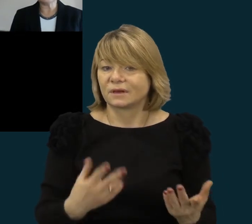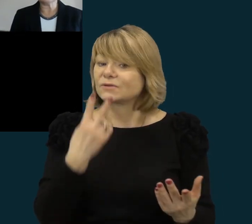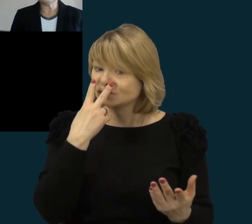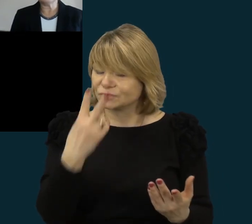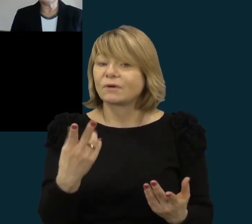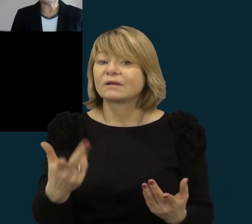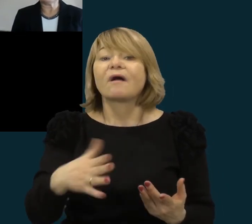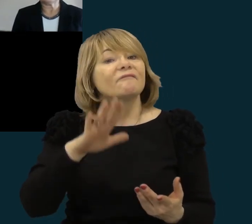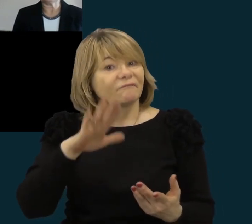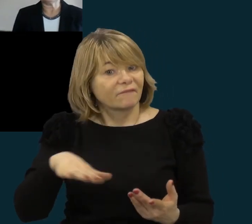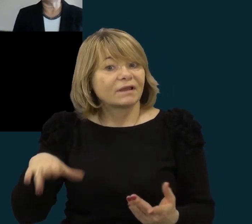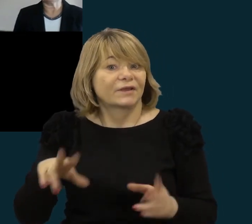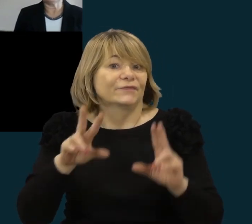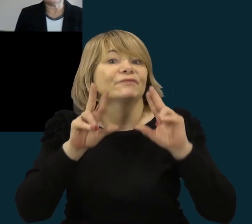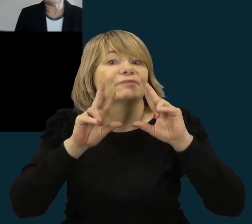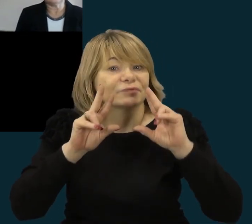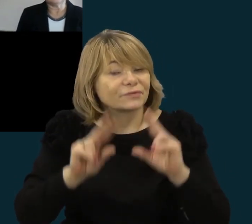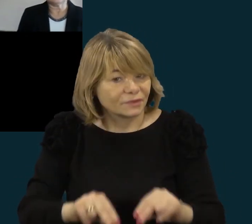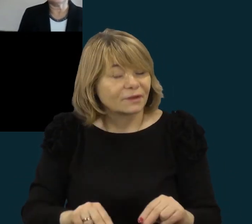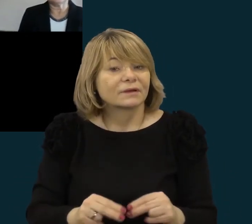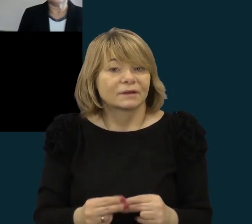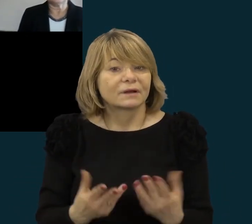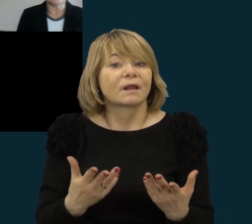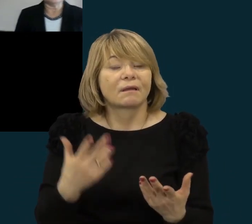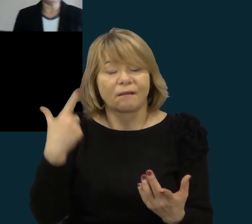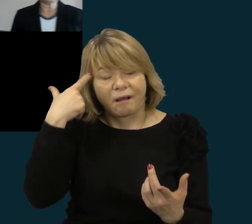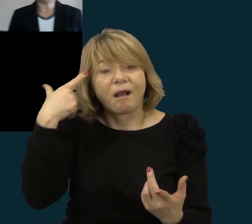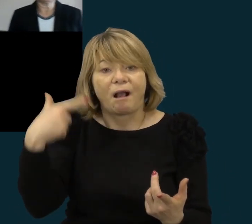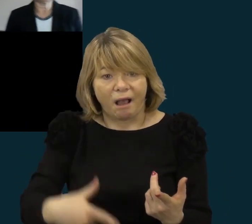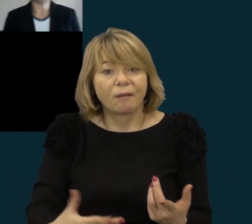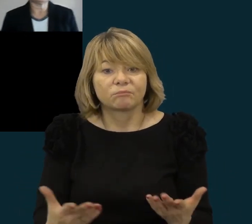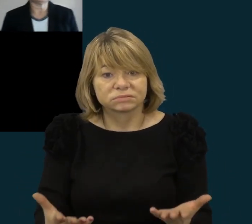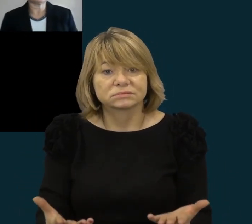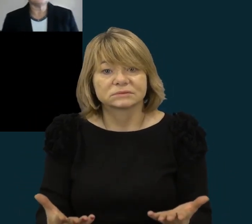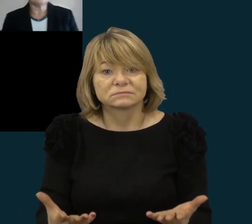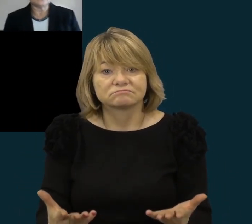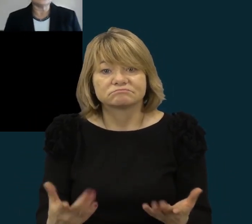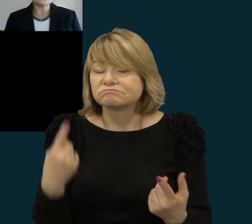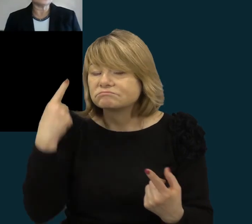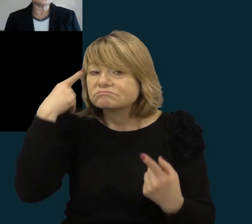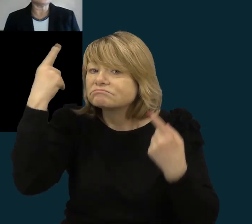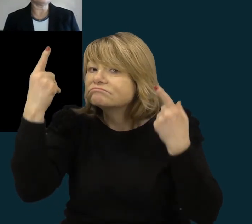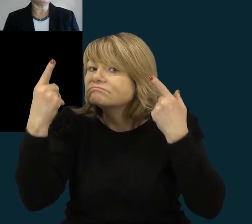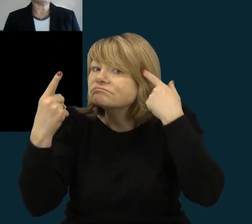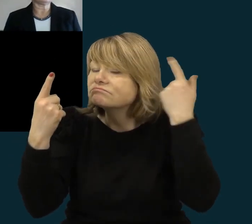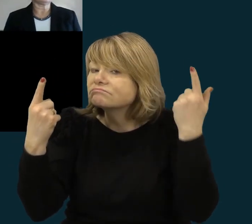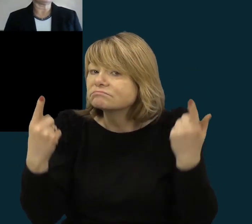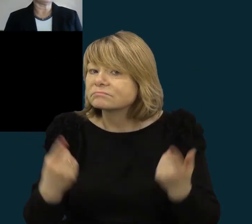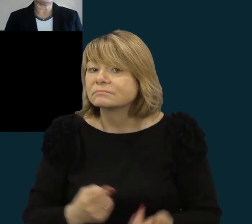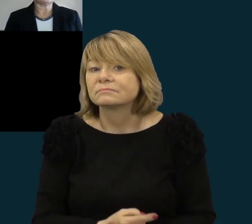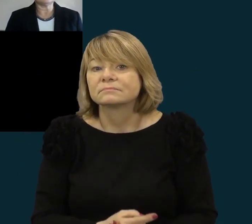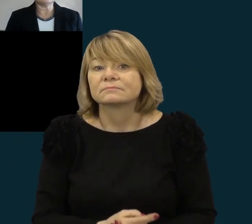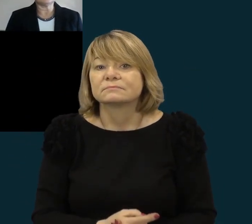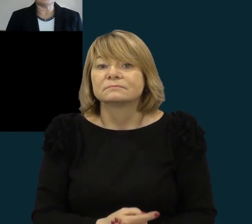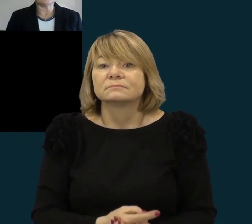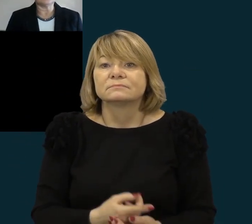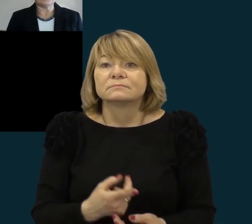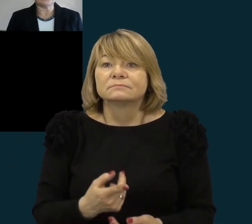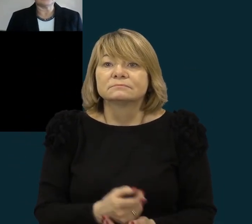vis dėl to tikrai yra gabus, su manus, sakykim, ir tikrai,